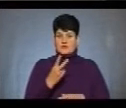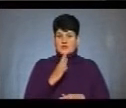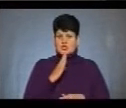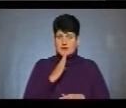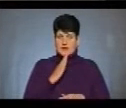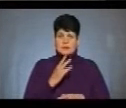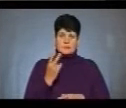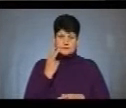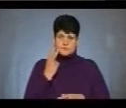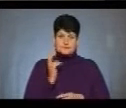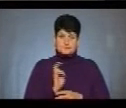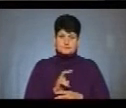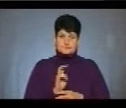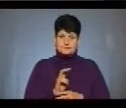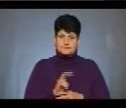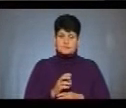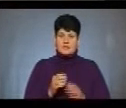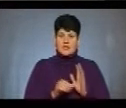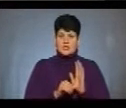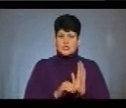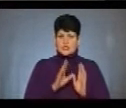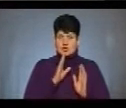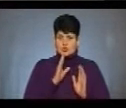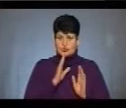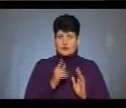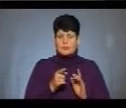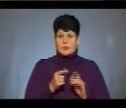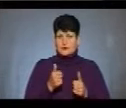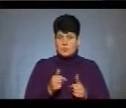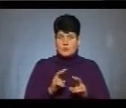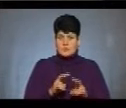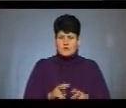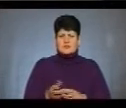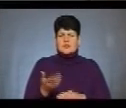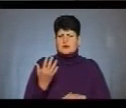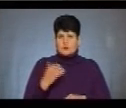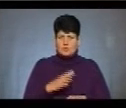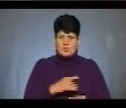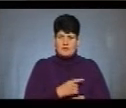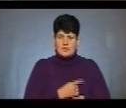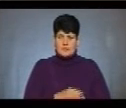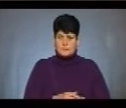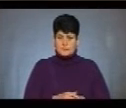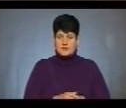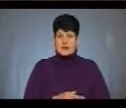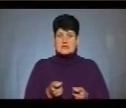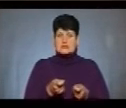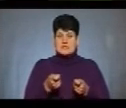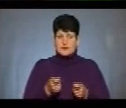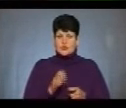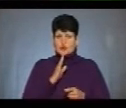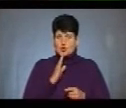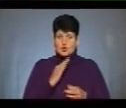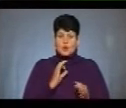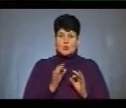котрі регулярно до нас приходять, а шість жінок дуже вдало ми сьогодні обстежили, бо вони вже давно були в лікарі. Завідувачка жіночої консультації